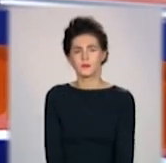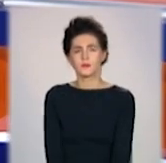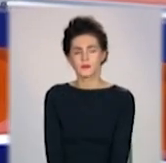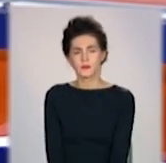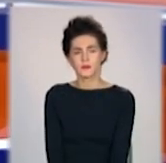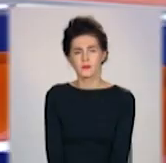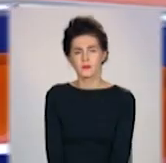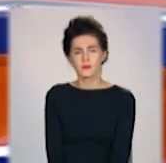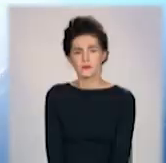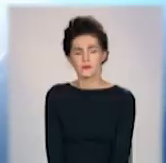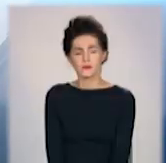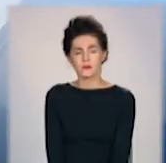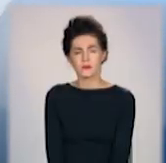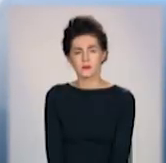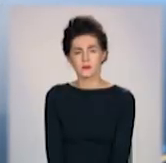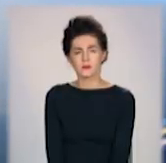випуску.